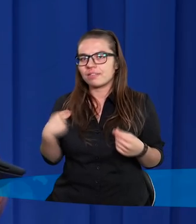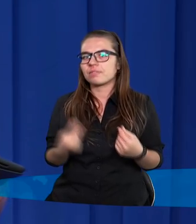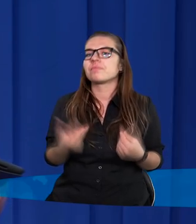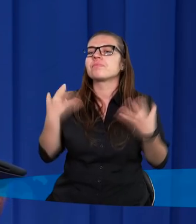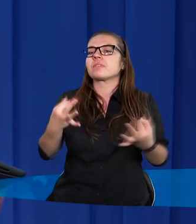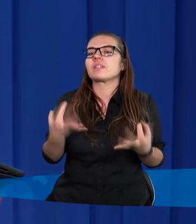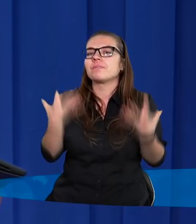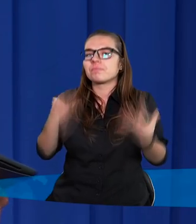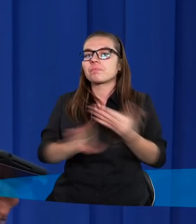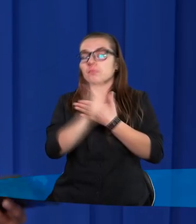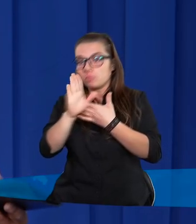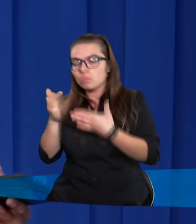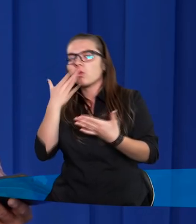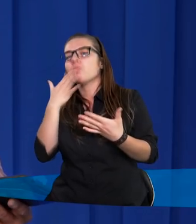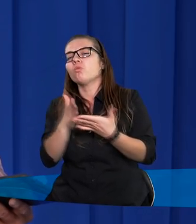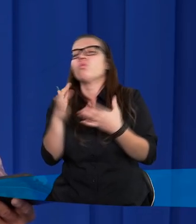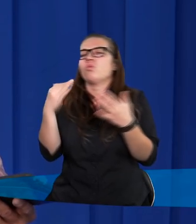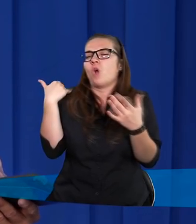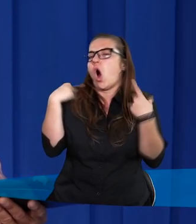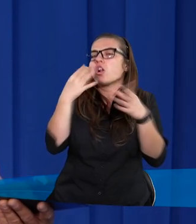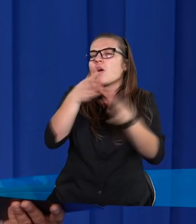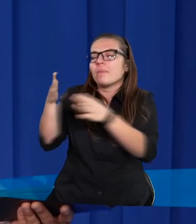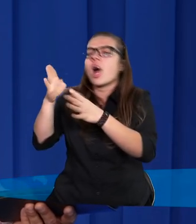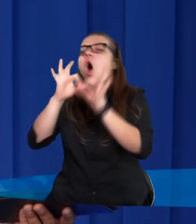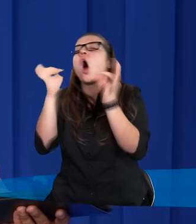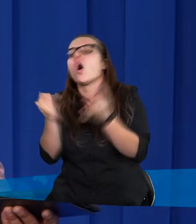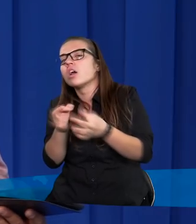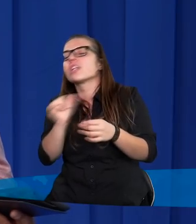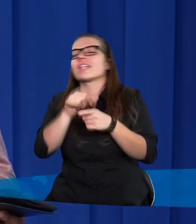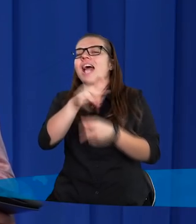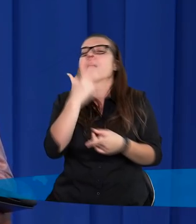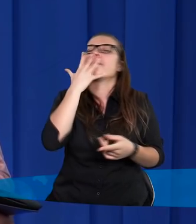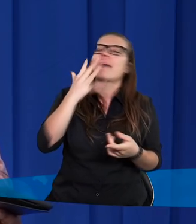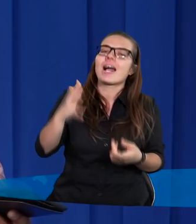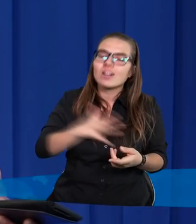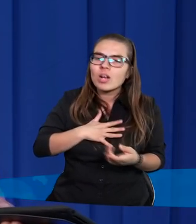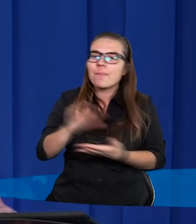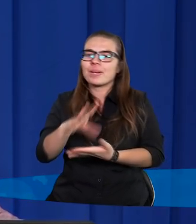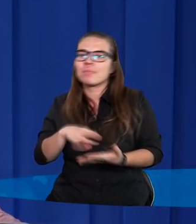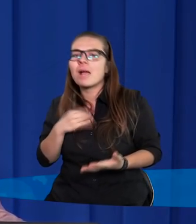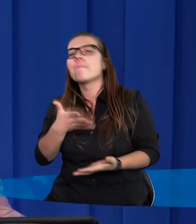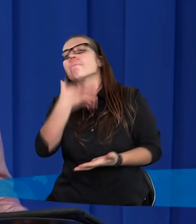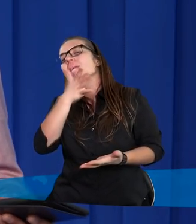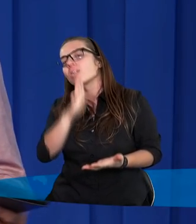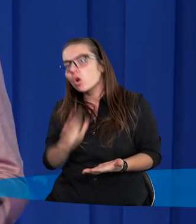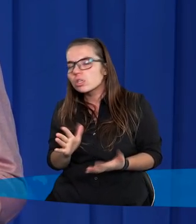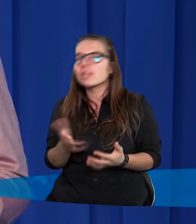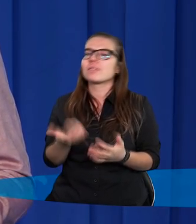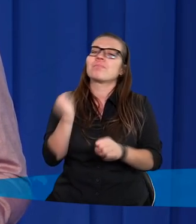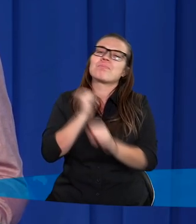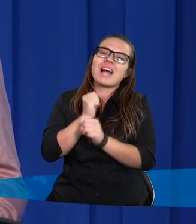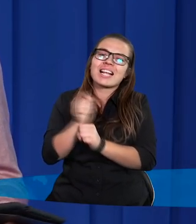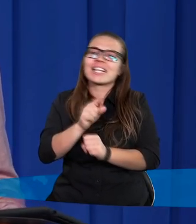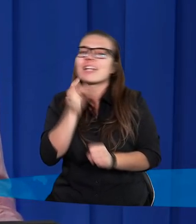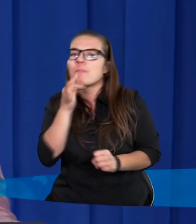Przedstawiłem wszystkich mówców bardzo ogólnie, mówiąc o tym, że są pasjonatami Pisma Świętego, misjonarzami, pracują